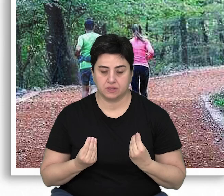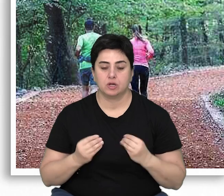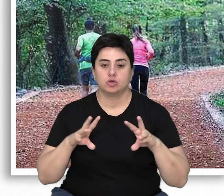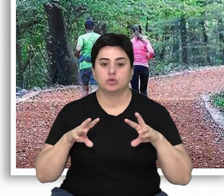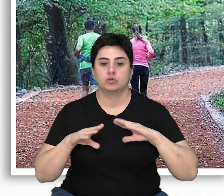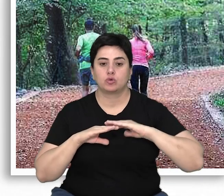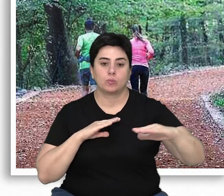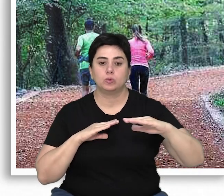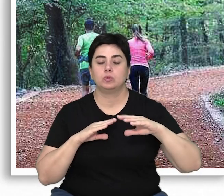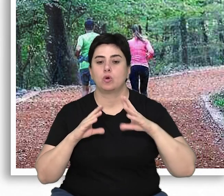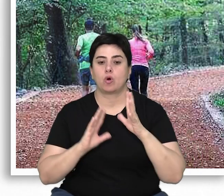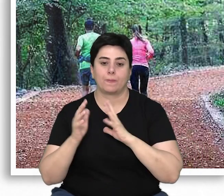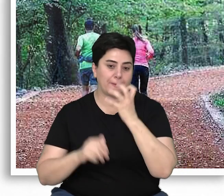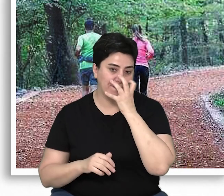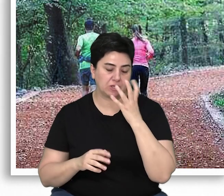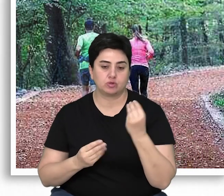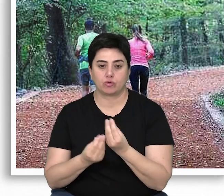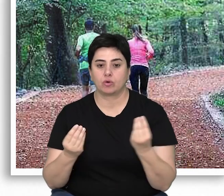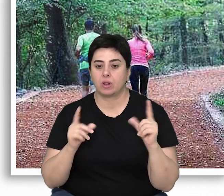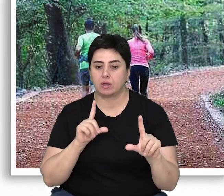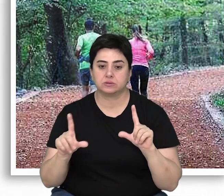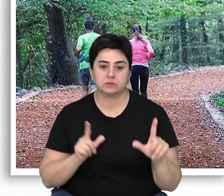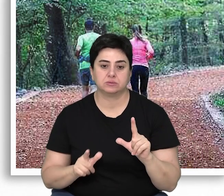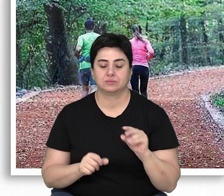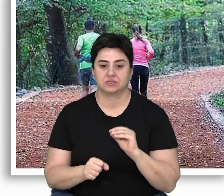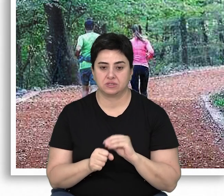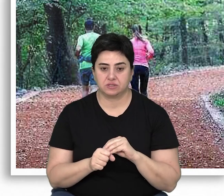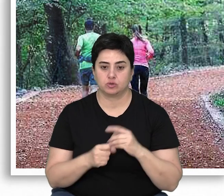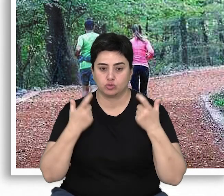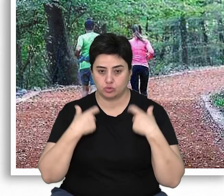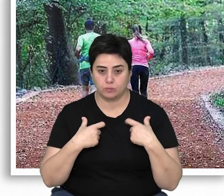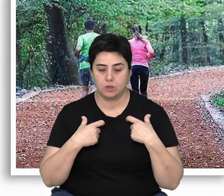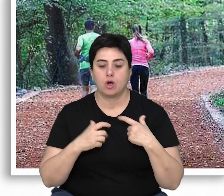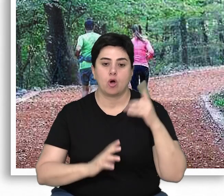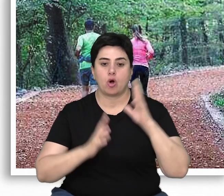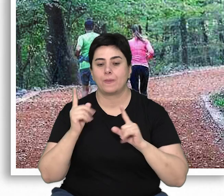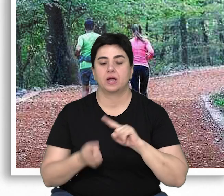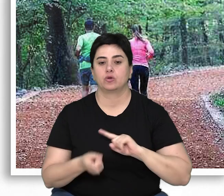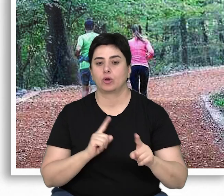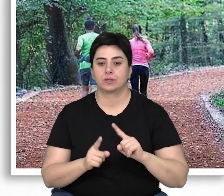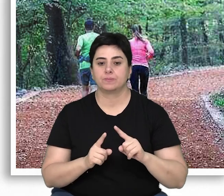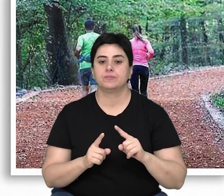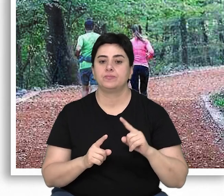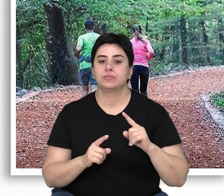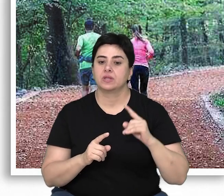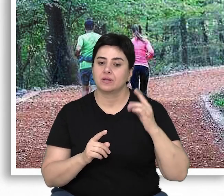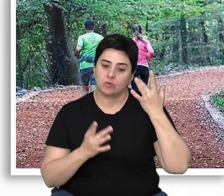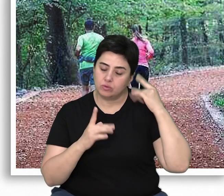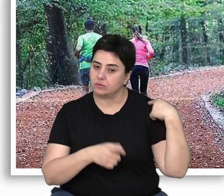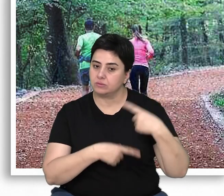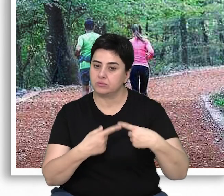toplumun ormandan beklediği çok yönlü gereksinimleri karşılamaktan sorumlu, orman yönetiminin geleneksel